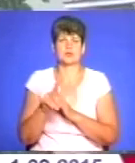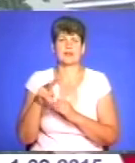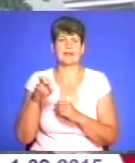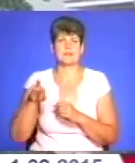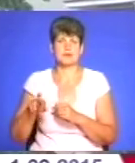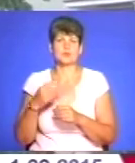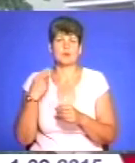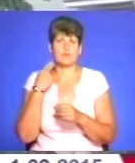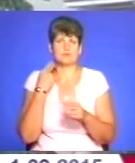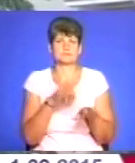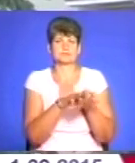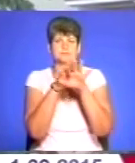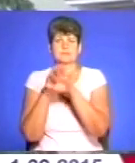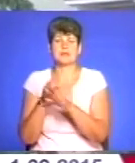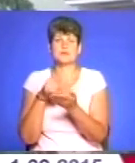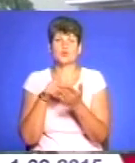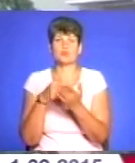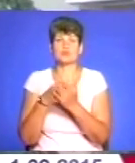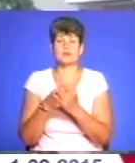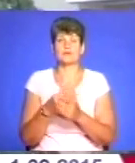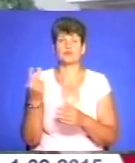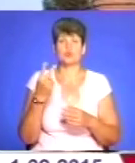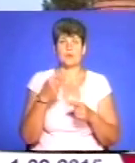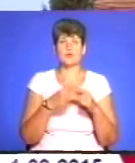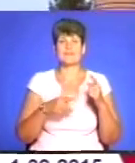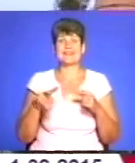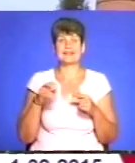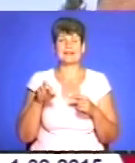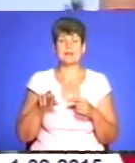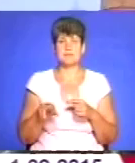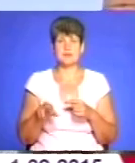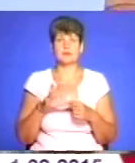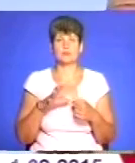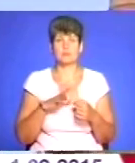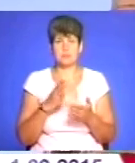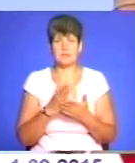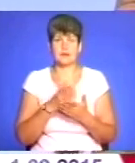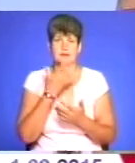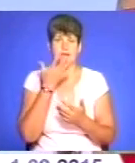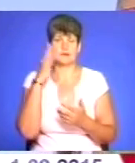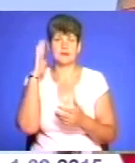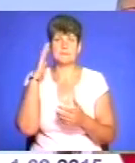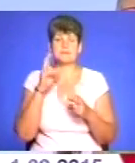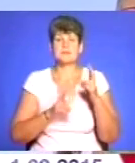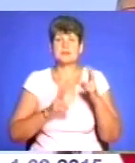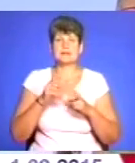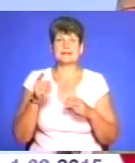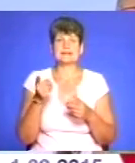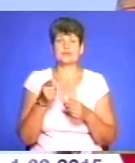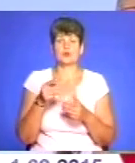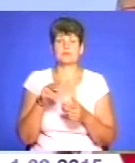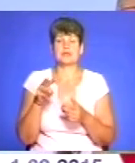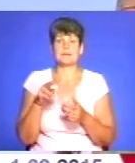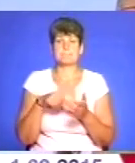перекрили коштами з міського бюджету. В другій половині липня і в серпні тернополяни були з гарячою водою. Підприємство Тернопіль-Міськ